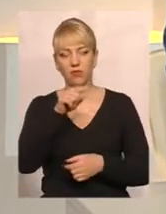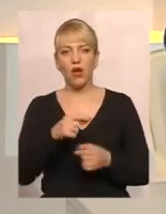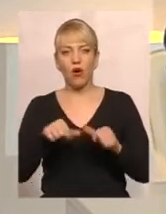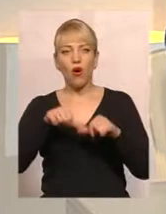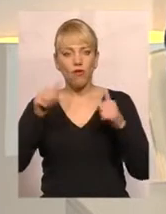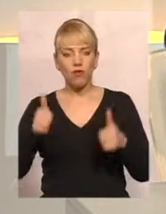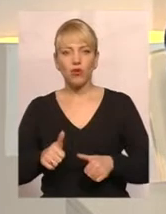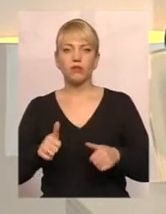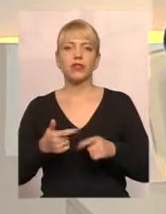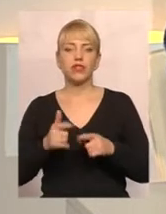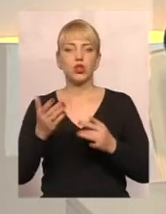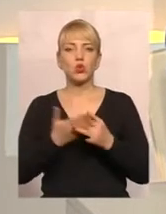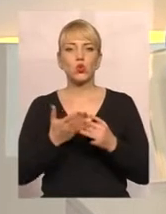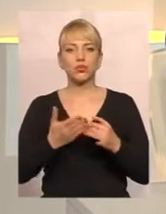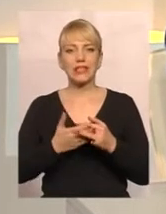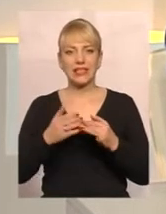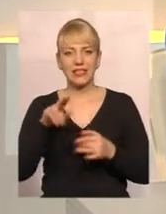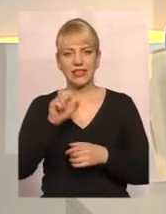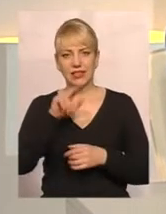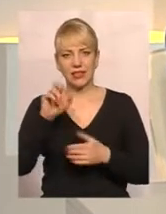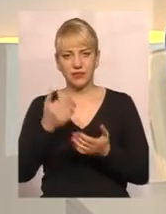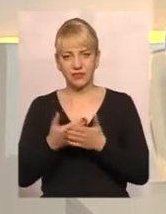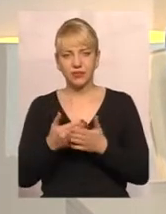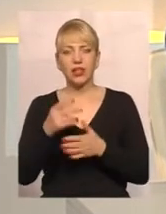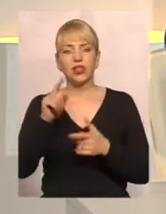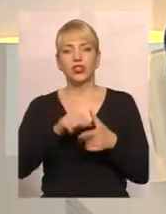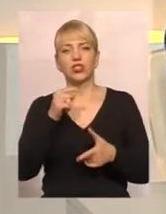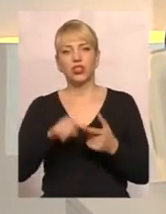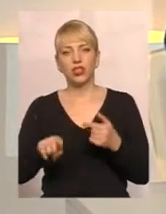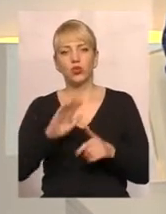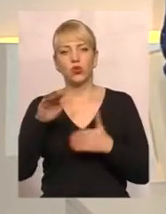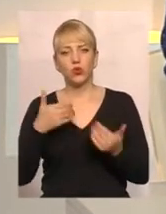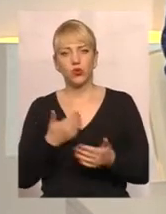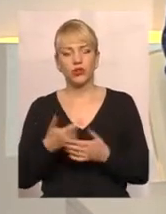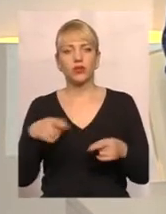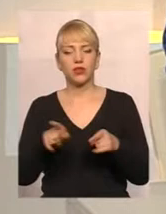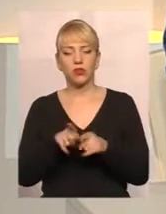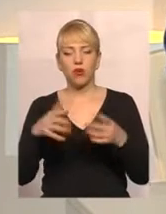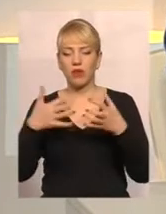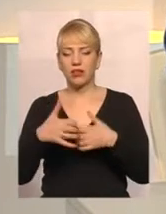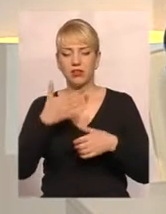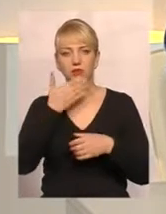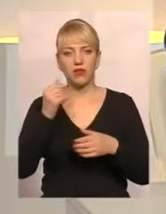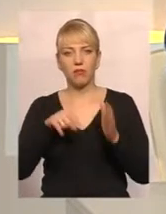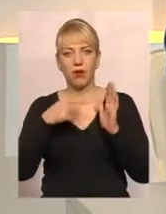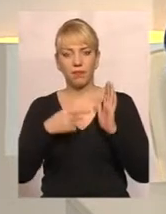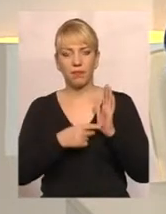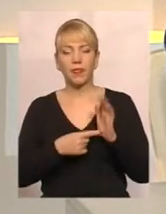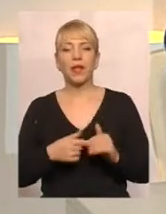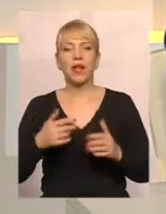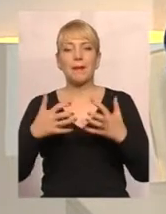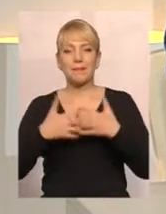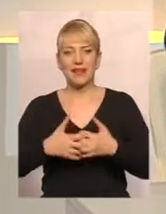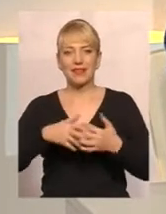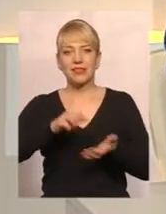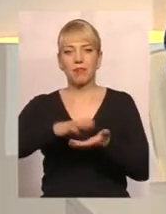оформити субсидію? Чи до цих пір механізму такого немає? Механізм, він